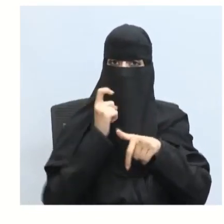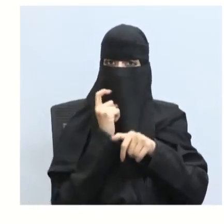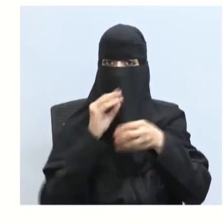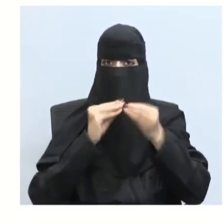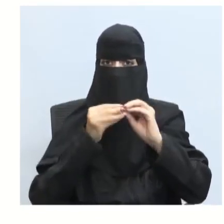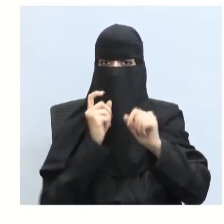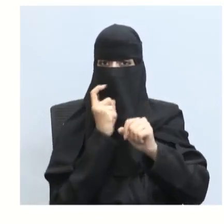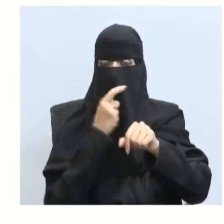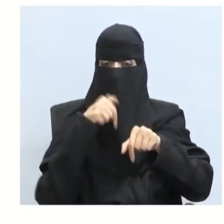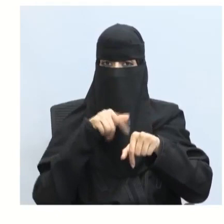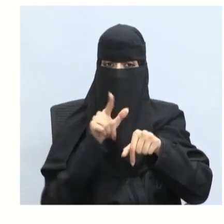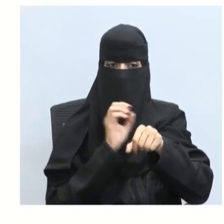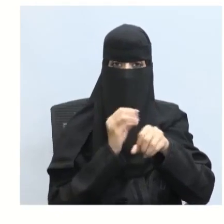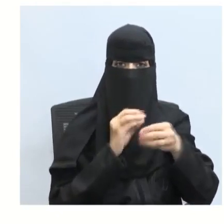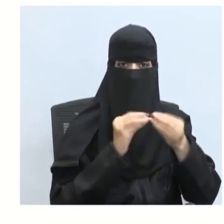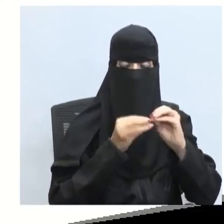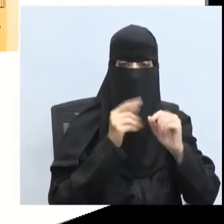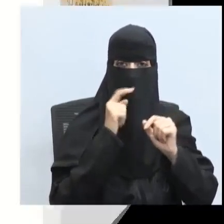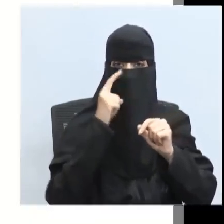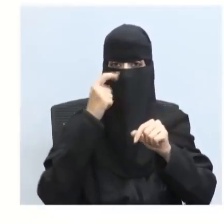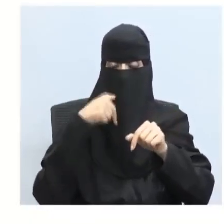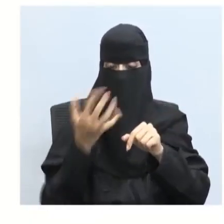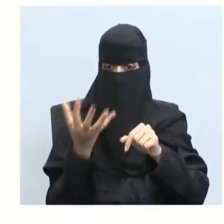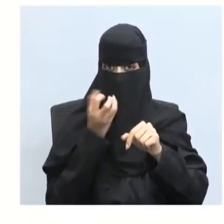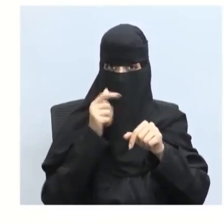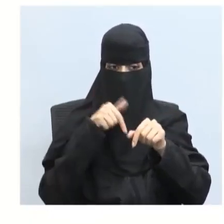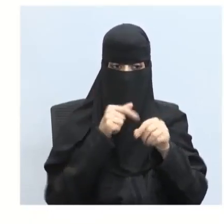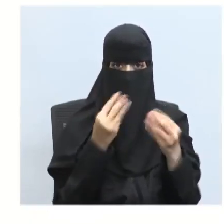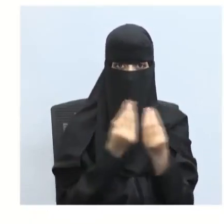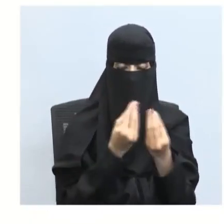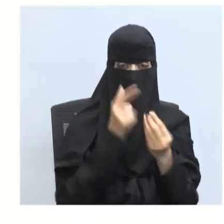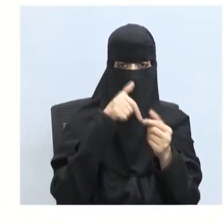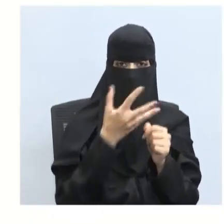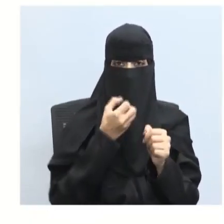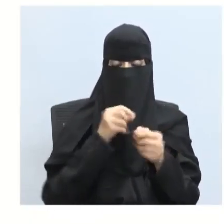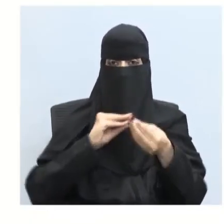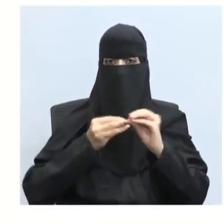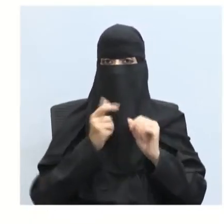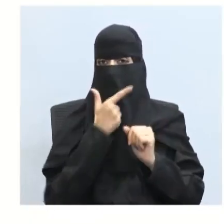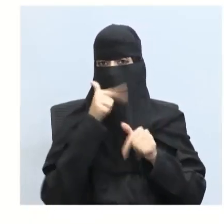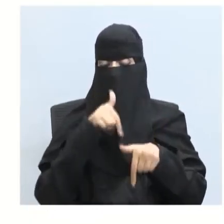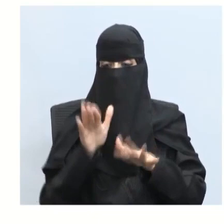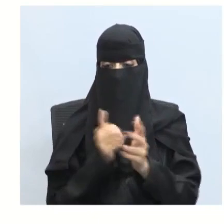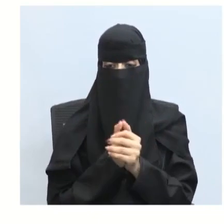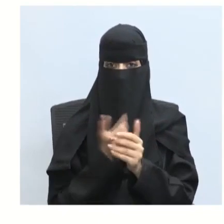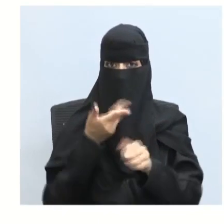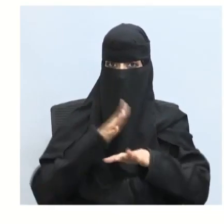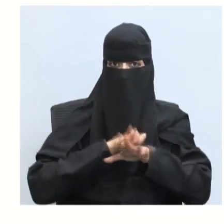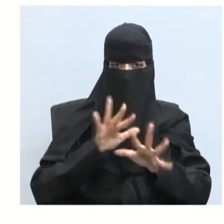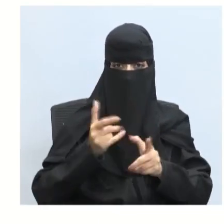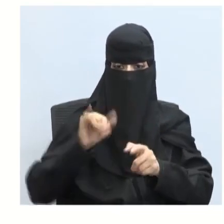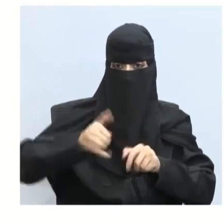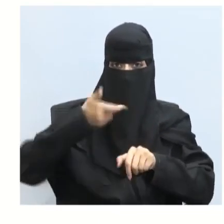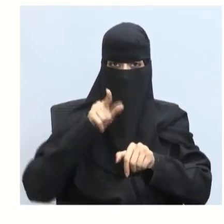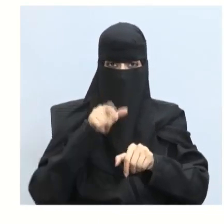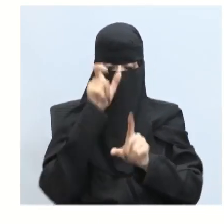متتامة تنتج لي اللون الأبيض على ماذا يعتمد لون الجسم؟ اللون الجسم الذي